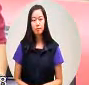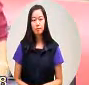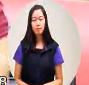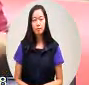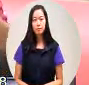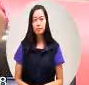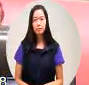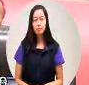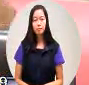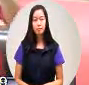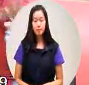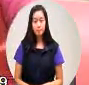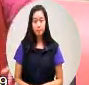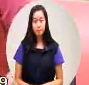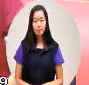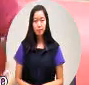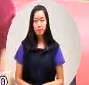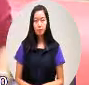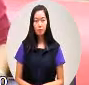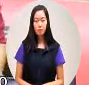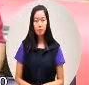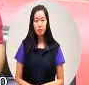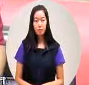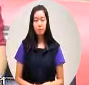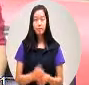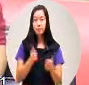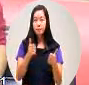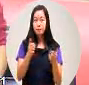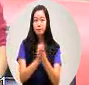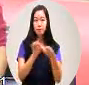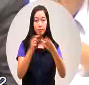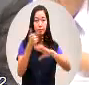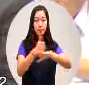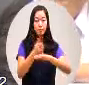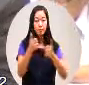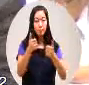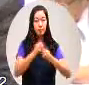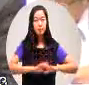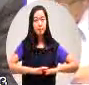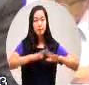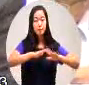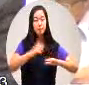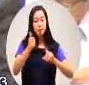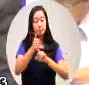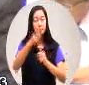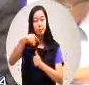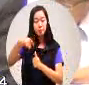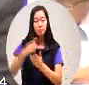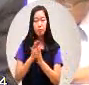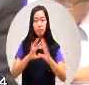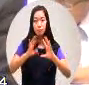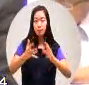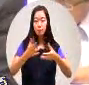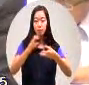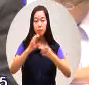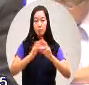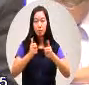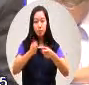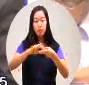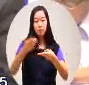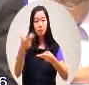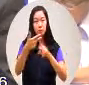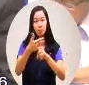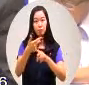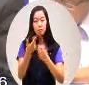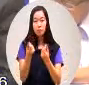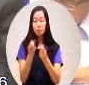那个地震市长谢谢主席谢谢洪一元的指教我在想国道7号这部分要跟